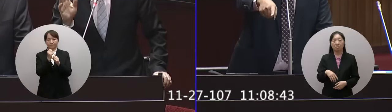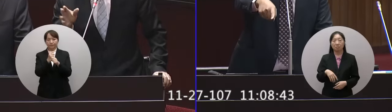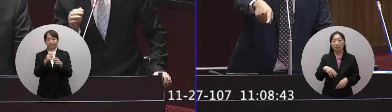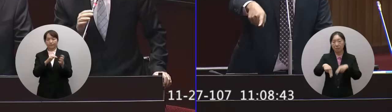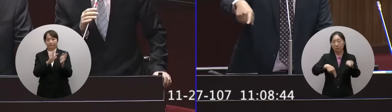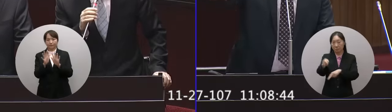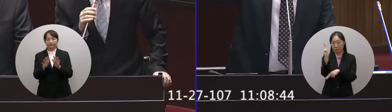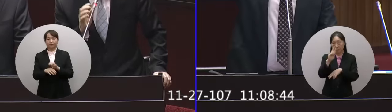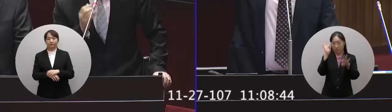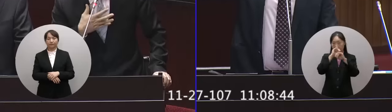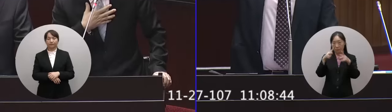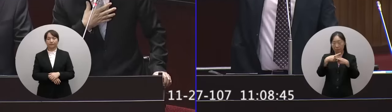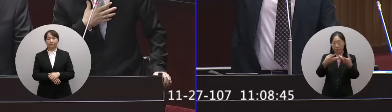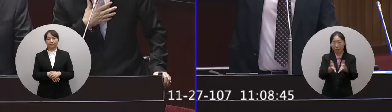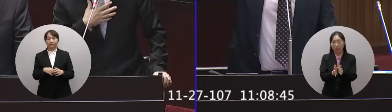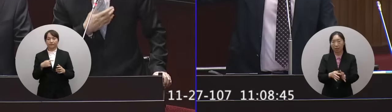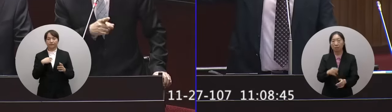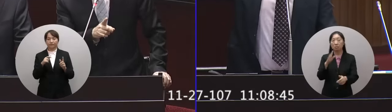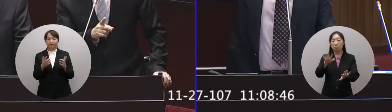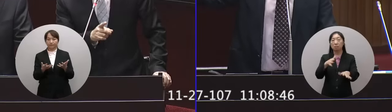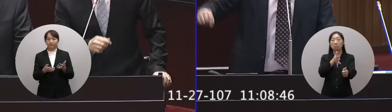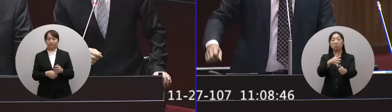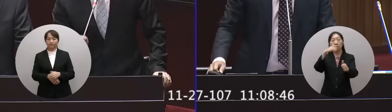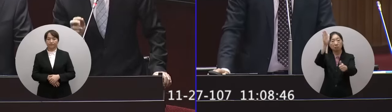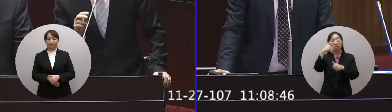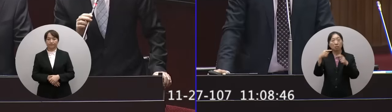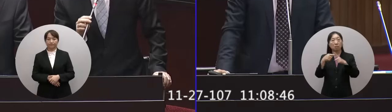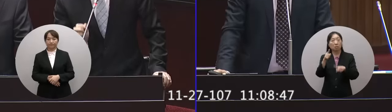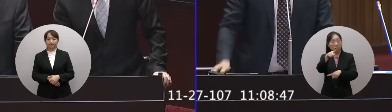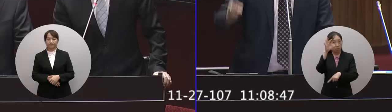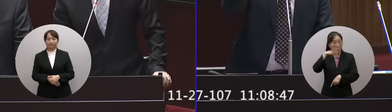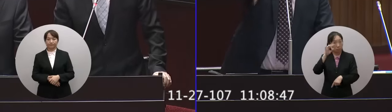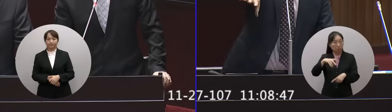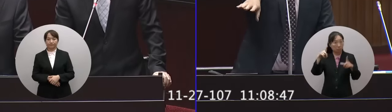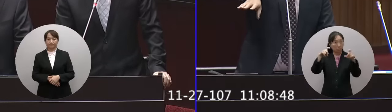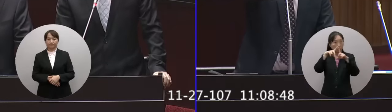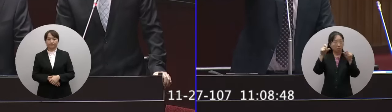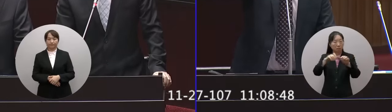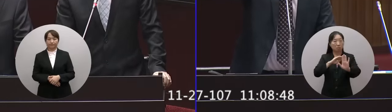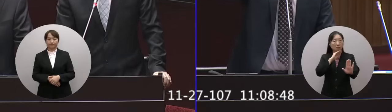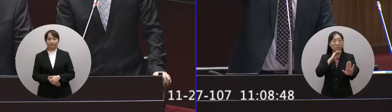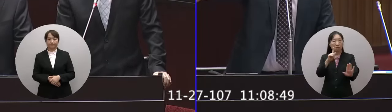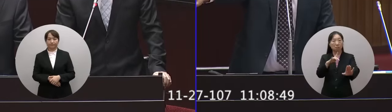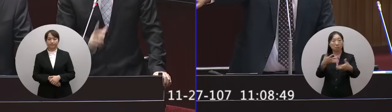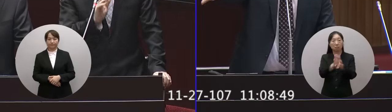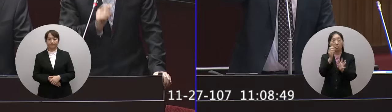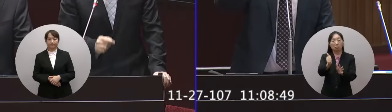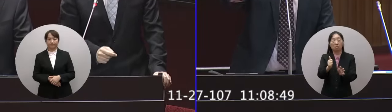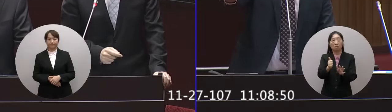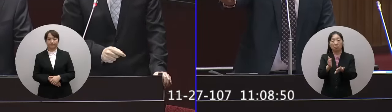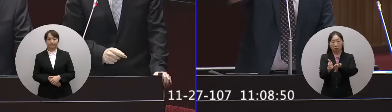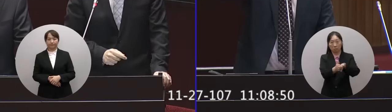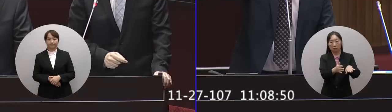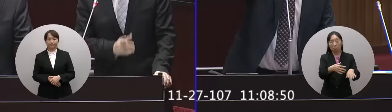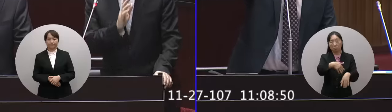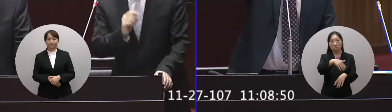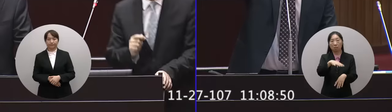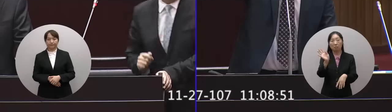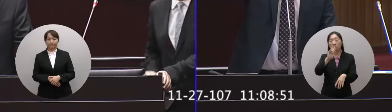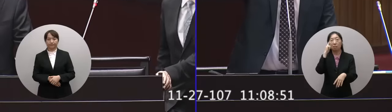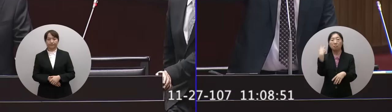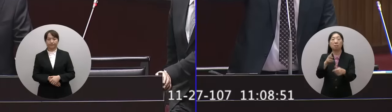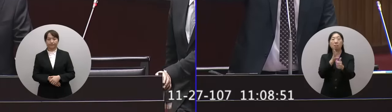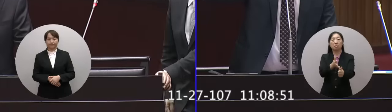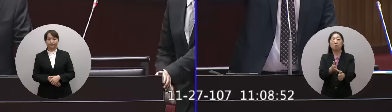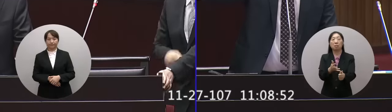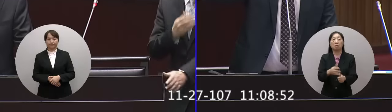行政調查小組請問招幾人照片你看過沒有那個部長請你到旁邊去我接下來不想要再問